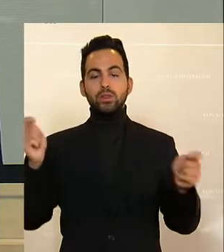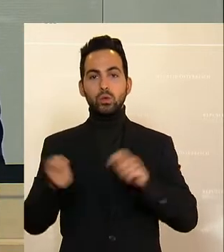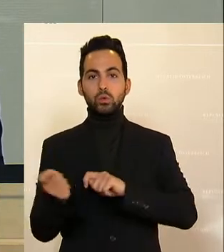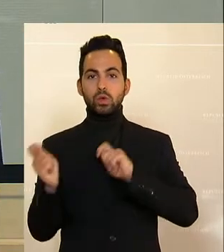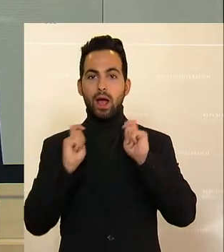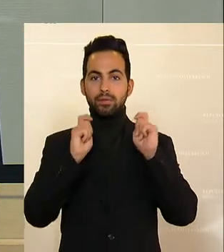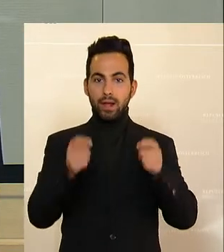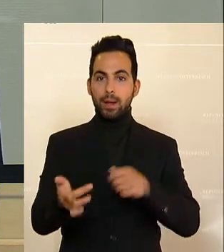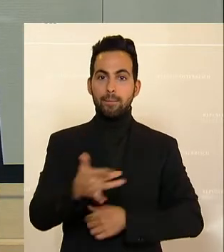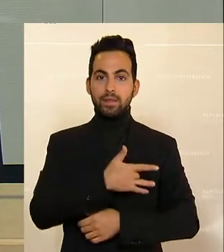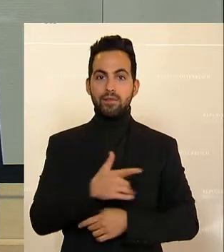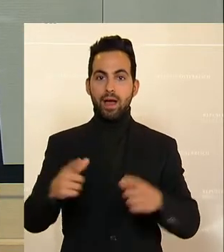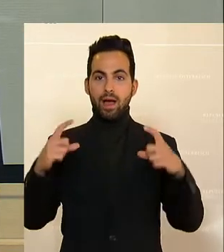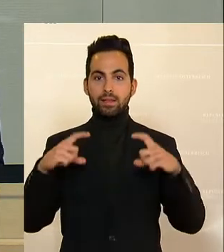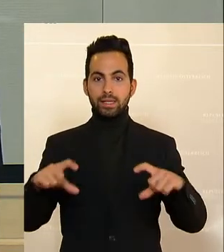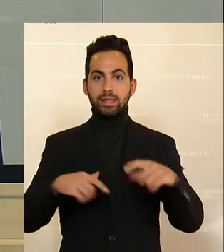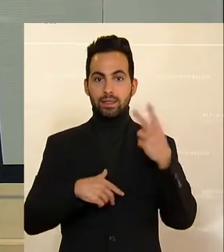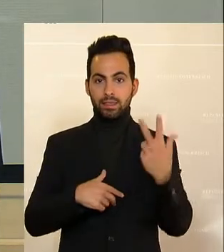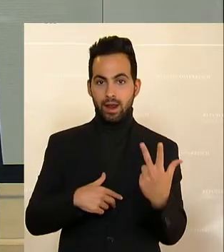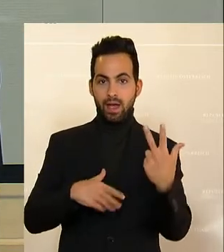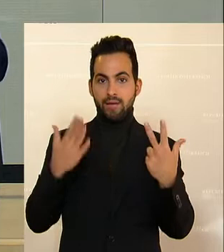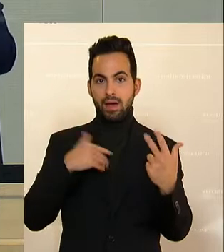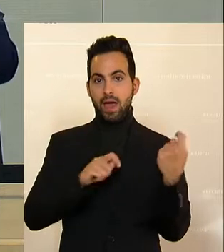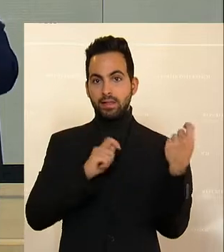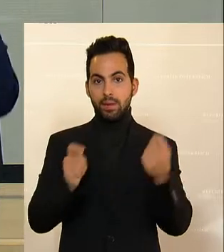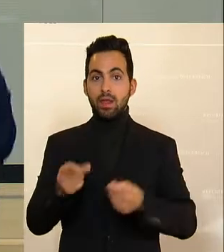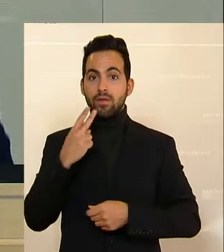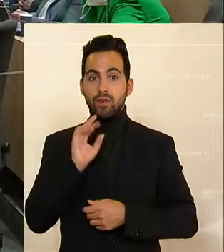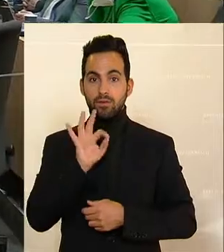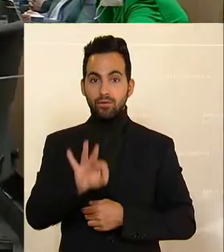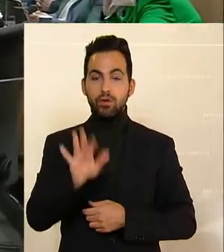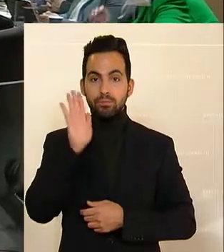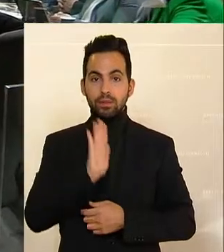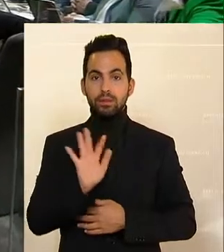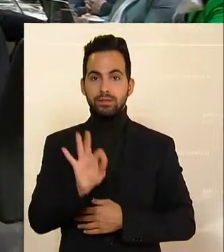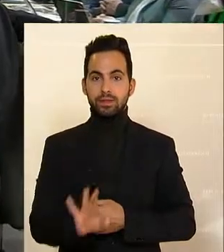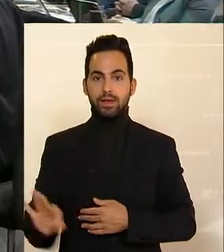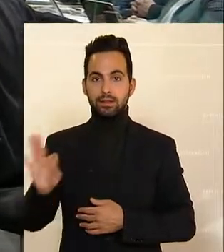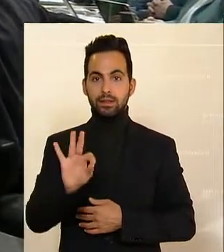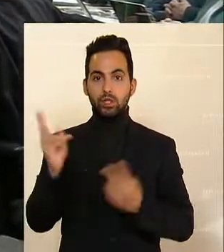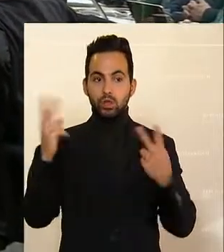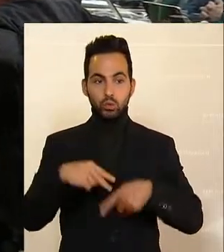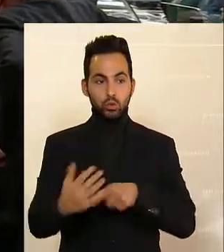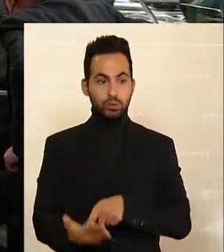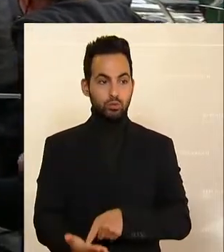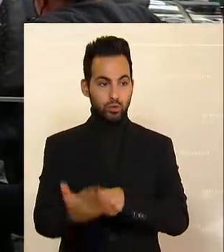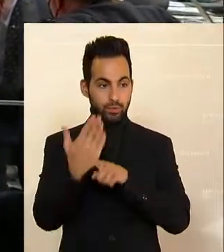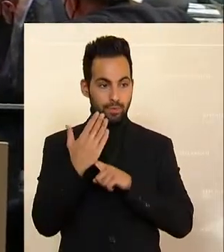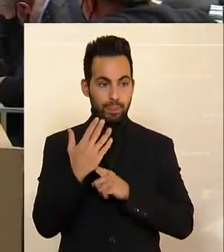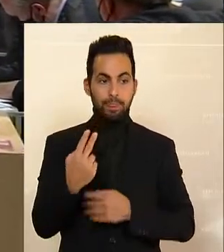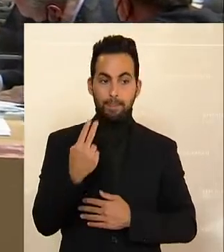Abänderungsantrag betreffend Artikel 3 eingebracht. Wer sich hierfür ausspricht, den bitte ich um ein Zeichen der Zustimmung.